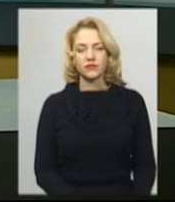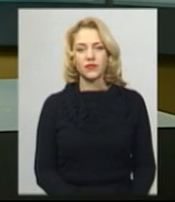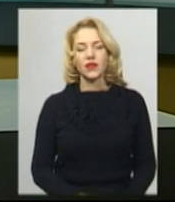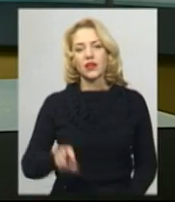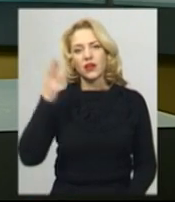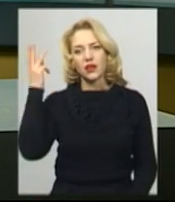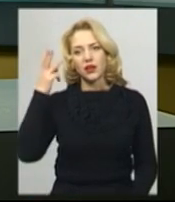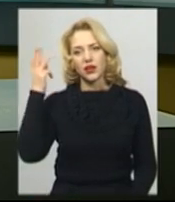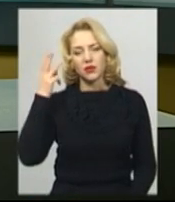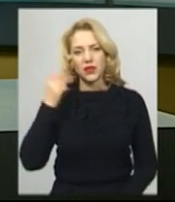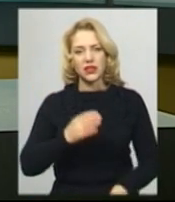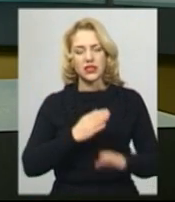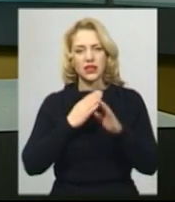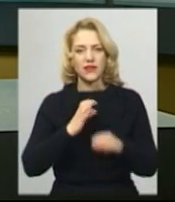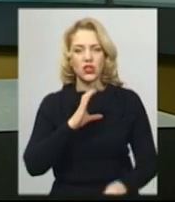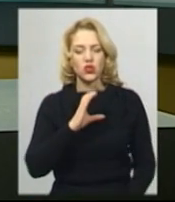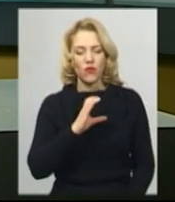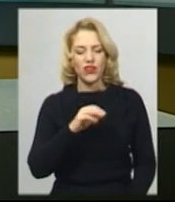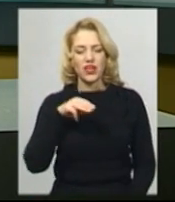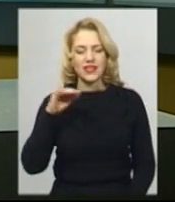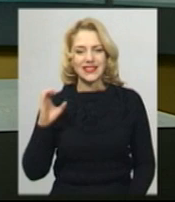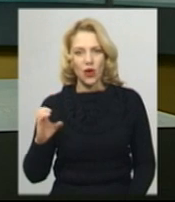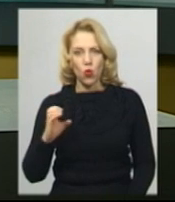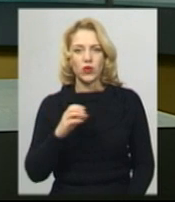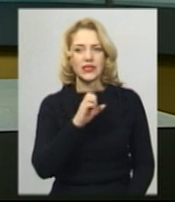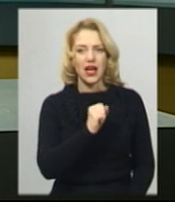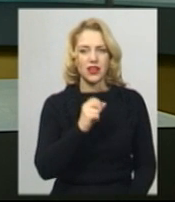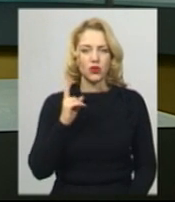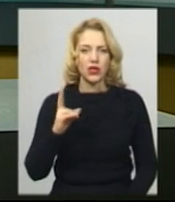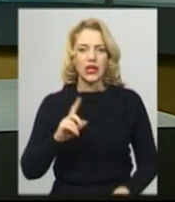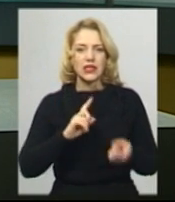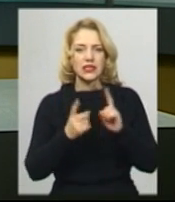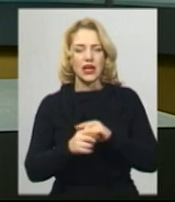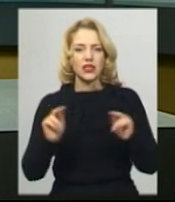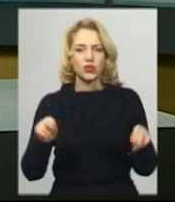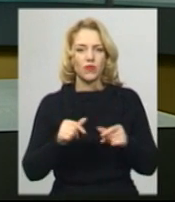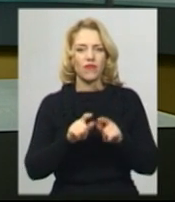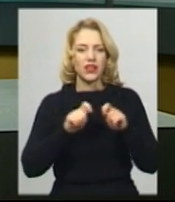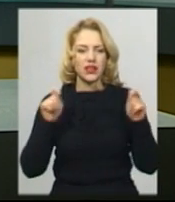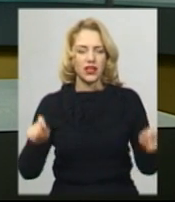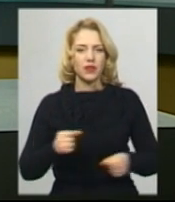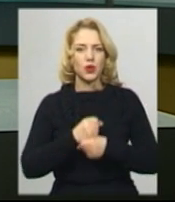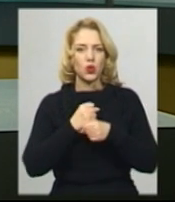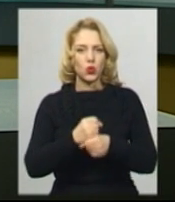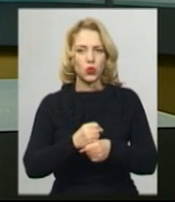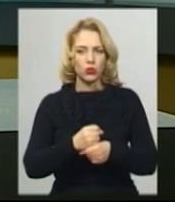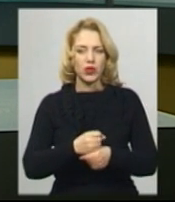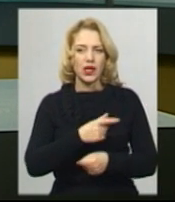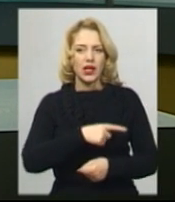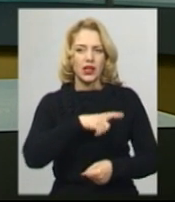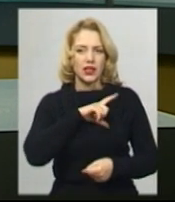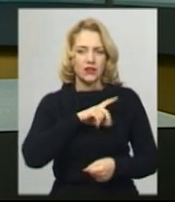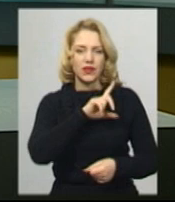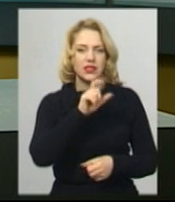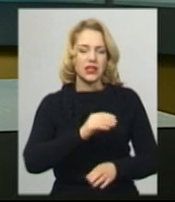Хмельницький техвондисти Софія Сікорська і Анна Калугіна стали чемпіонами відкритого Кубку Литви з техвондове Т в